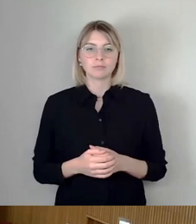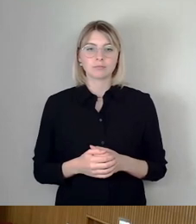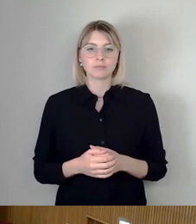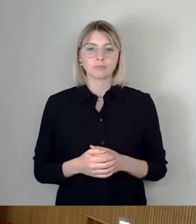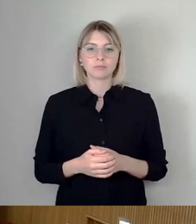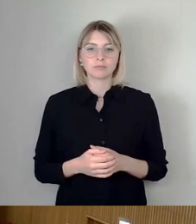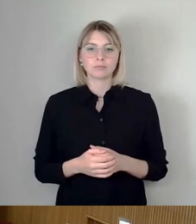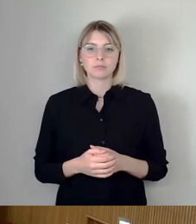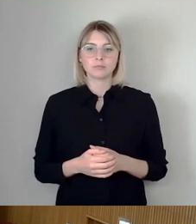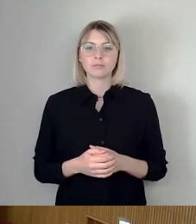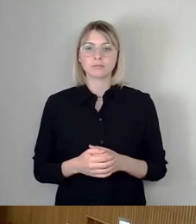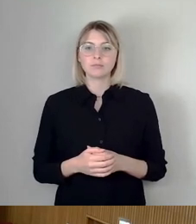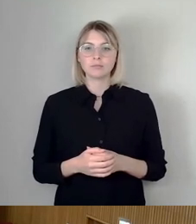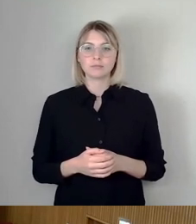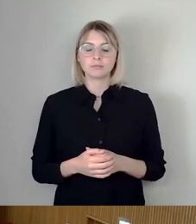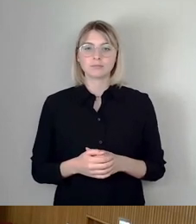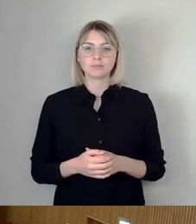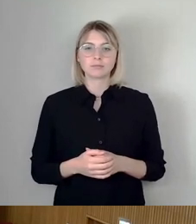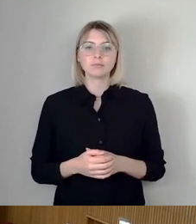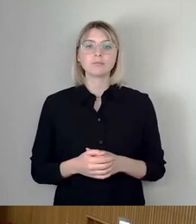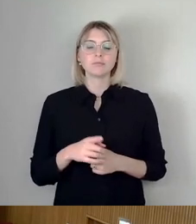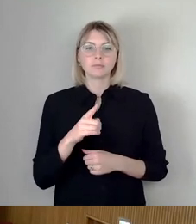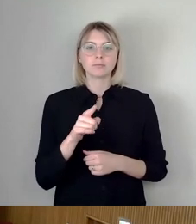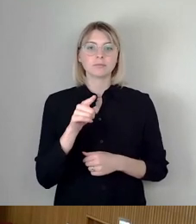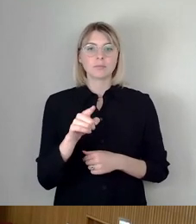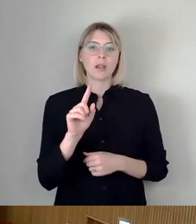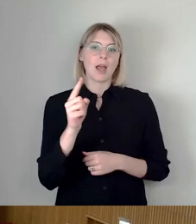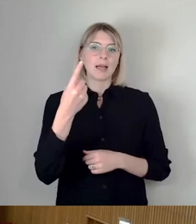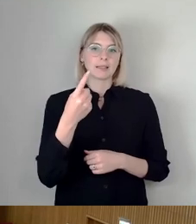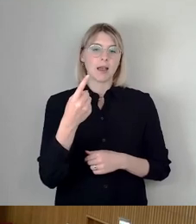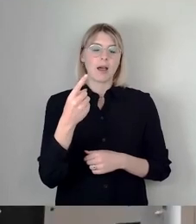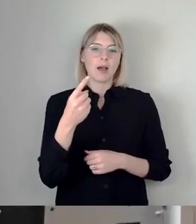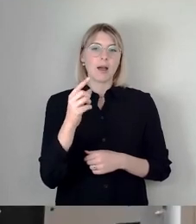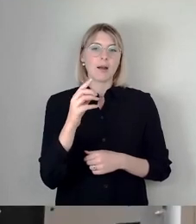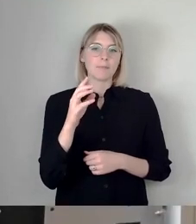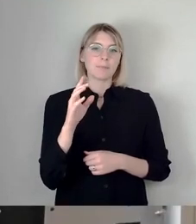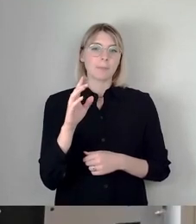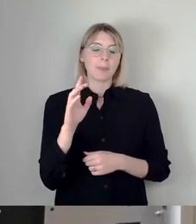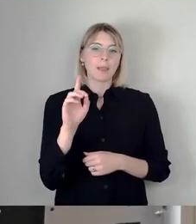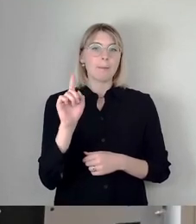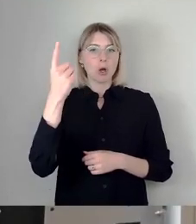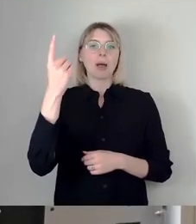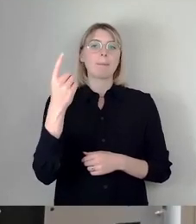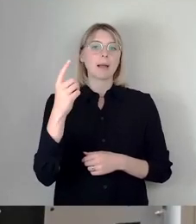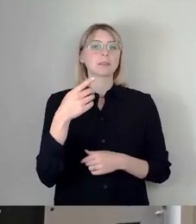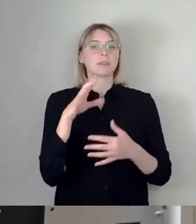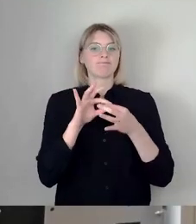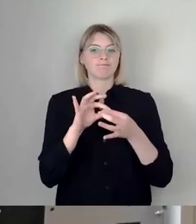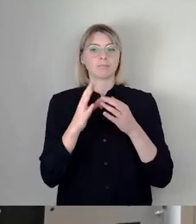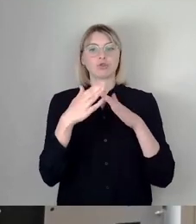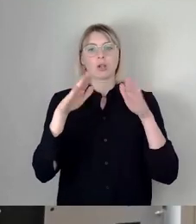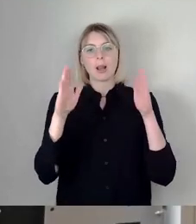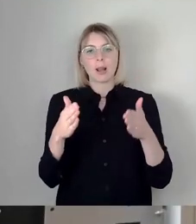Sehr geehrter Herr Bürgermeister, liebe Kolleginnen und Kollegen, es geht um das Schloss Albrechtsberg. Ich will das Ganze nochmal kurz